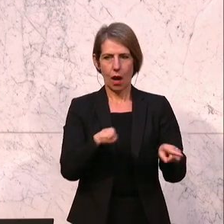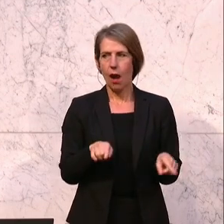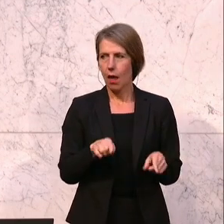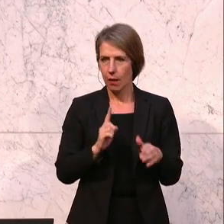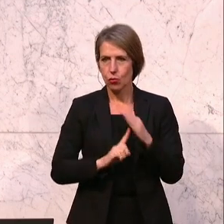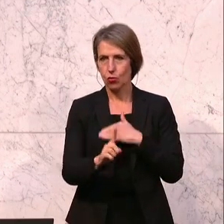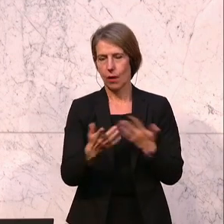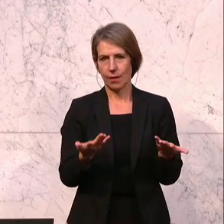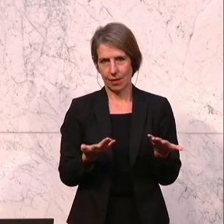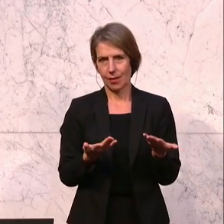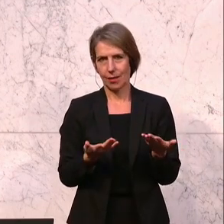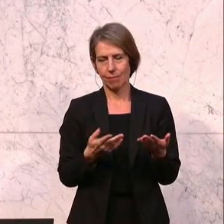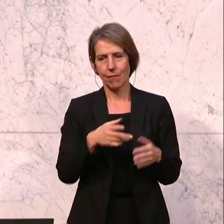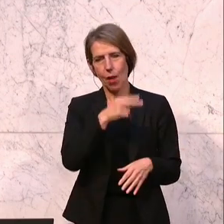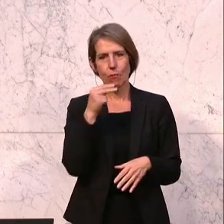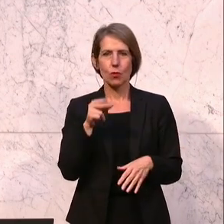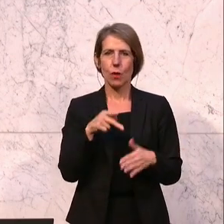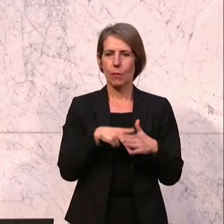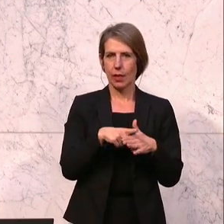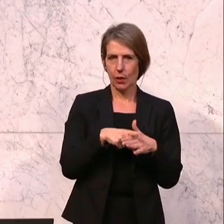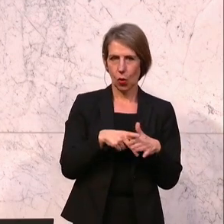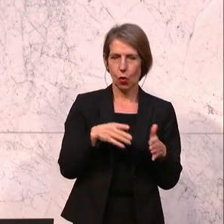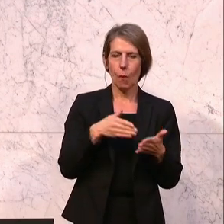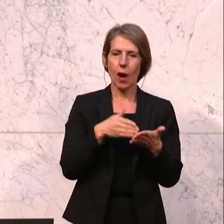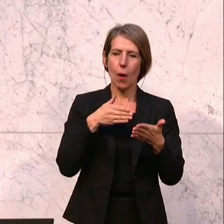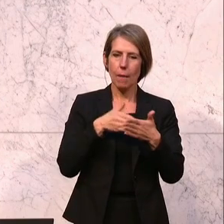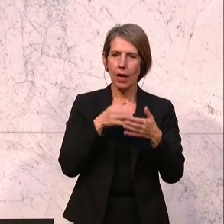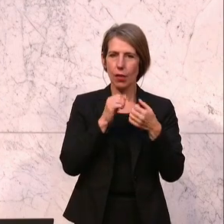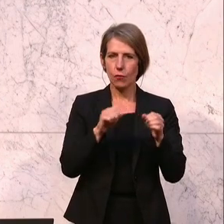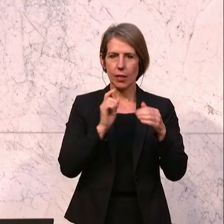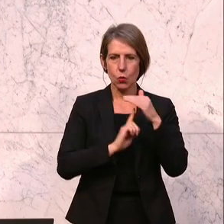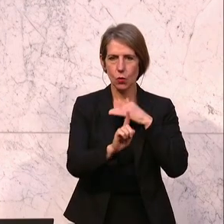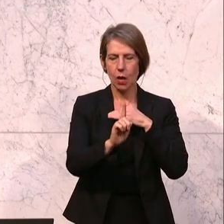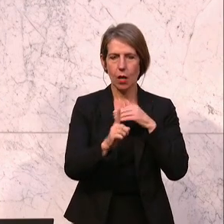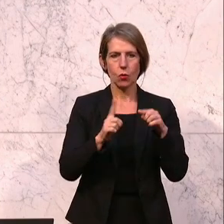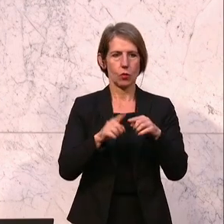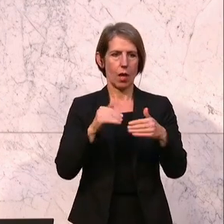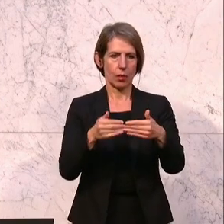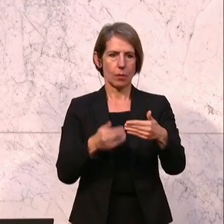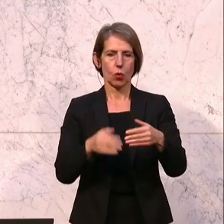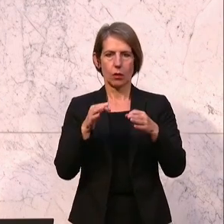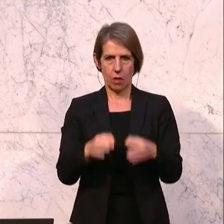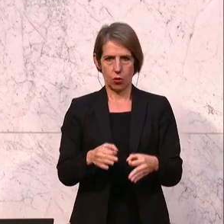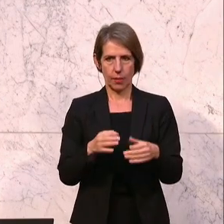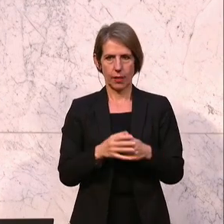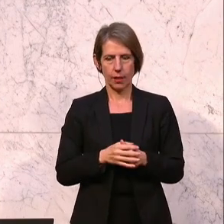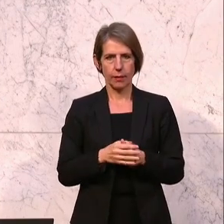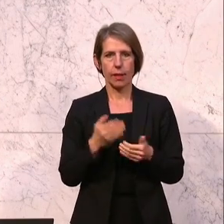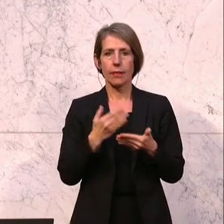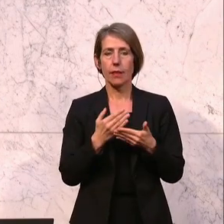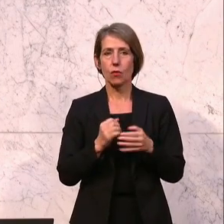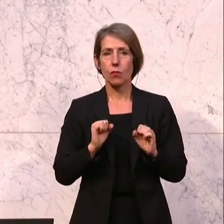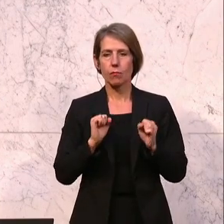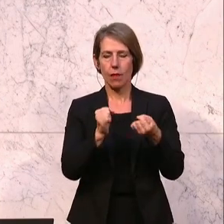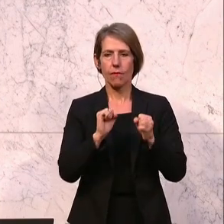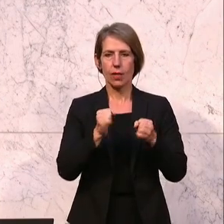Menschen mit Behinderungen brauchen zum Beispiel einen barrierenfreien Zugang und auch entsprechende Angebote. Deswegen sind die Bewegungs und